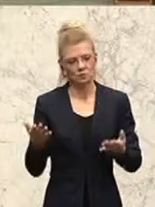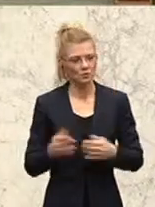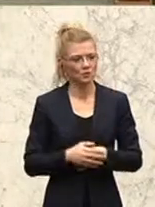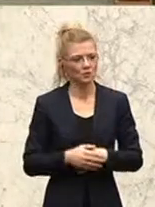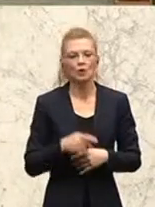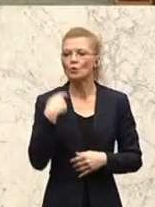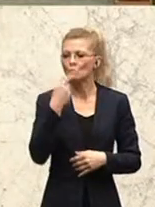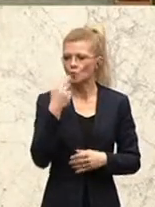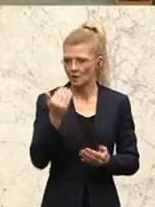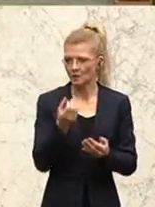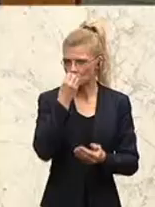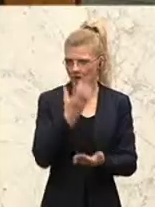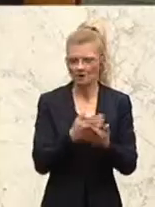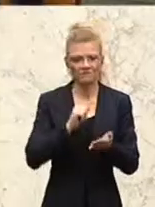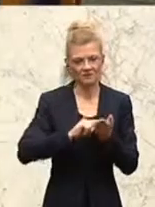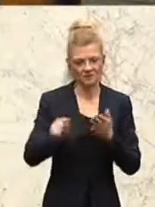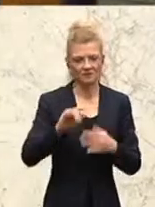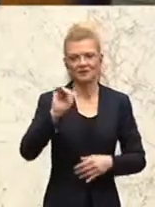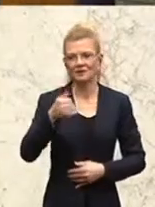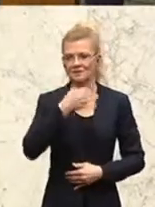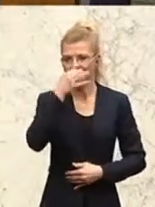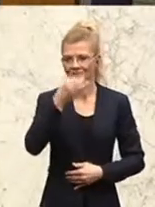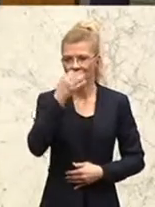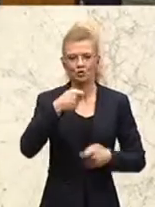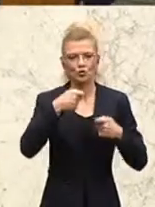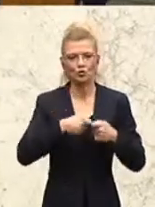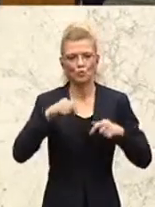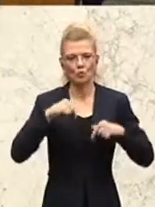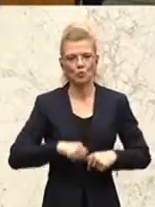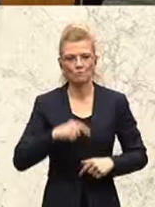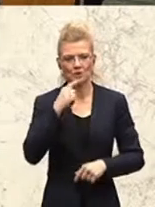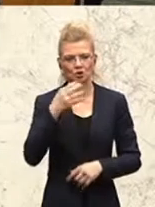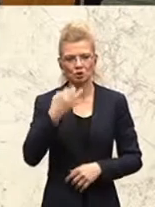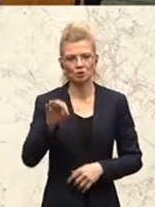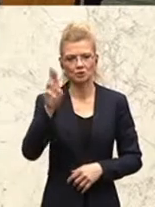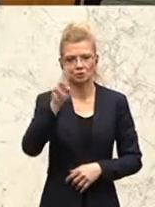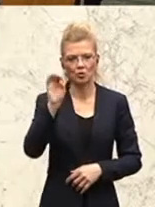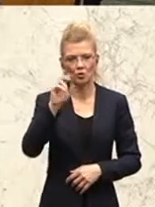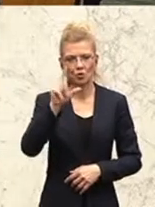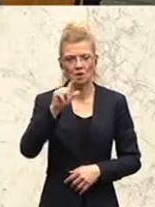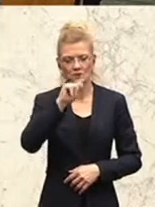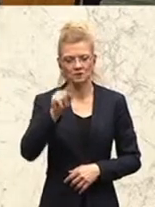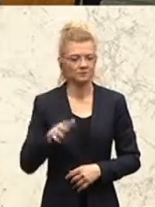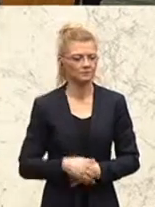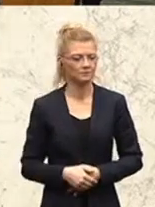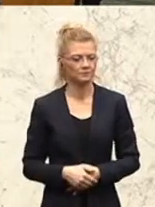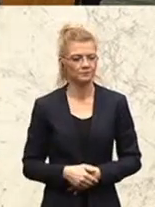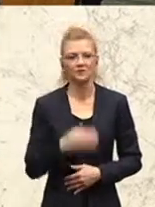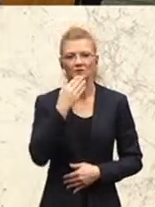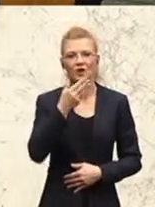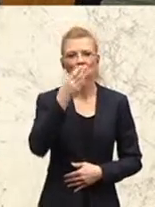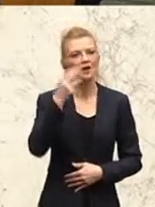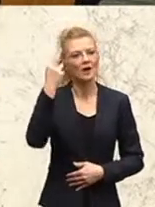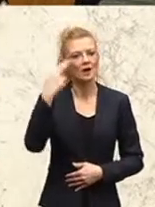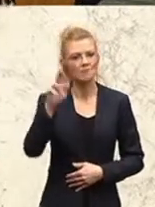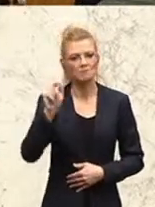Der Gruppobmann Dr. Strolz. Erster Redner zu diesem Tagesordnungspunkt ist Matthias Strolz von den NEOS. Herr Präsident, Frau